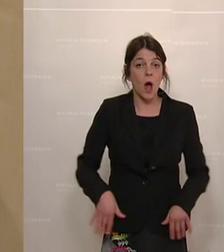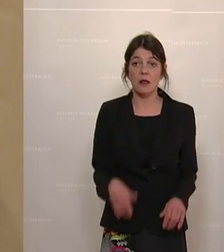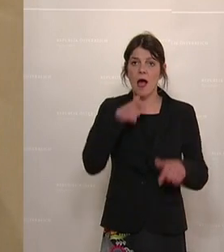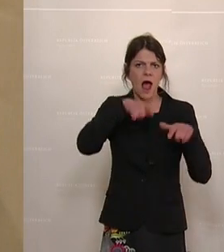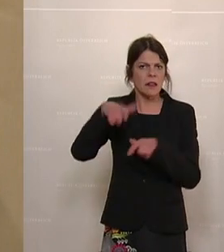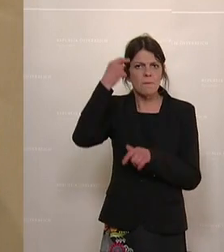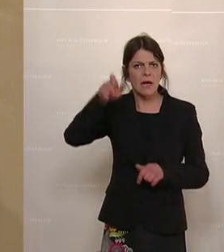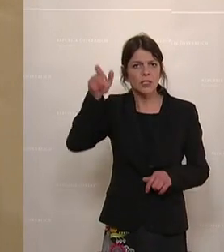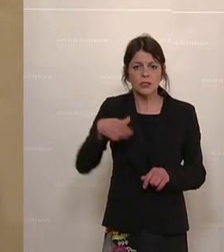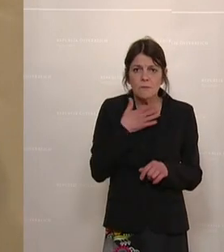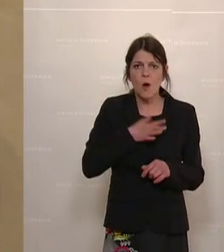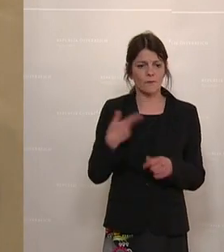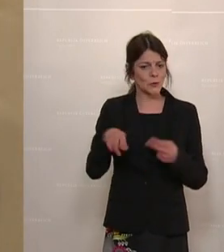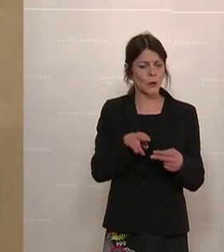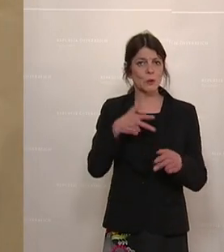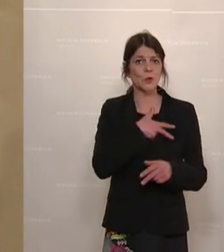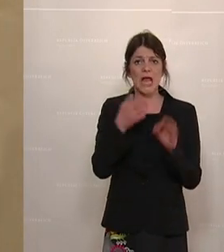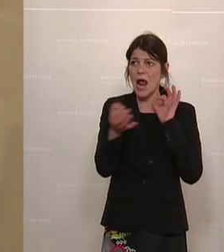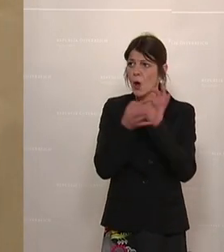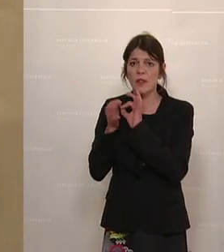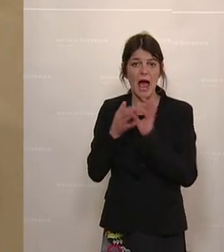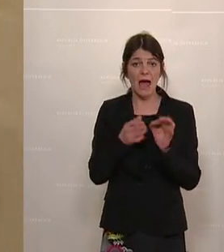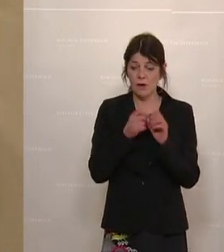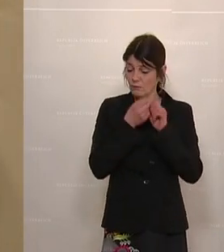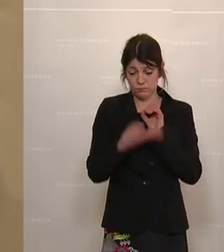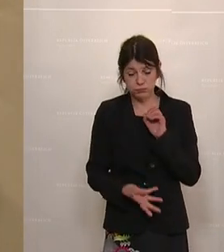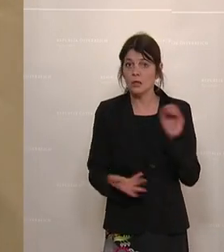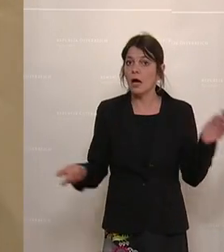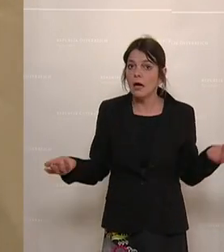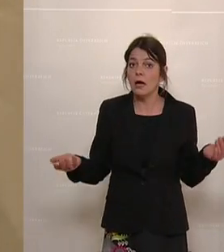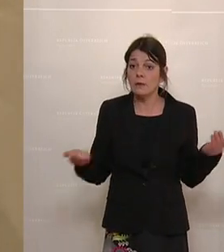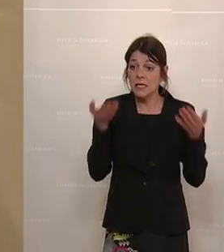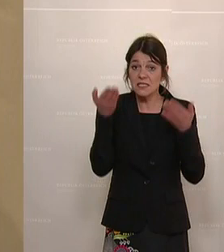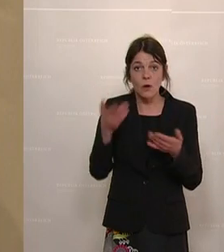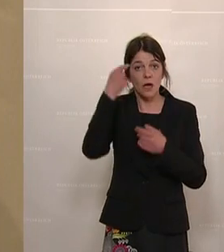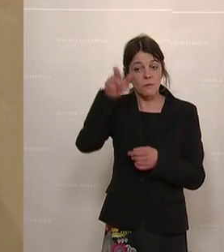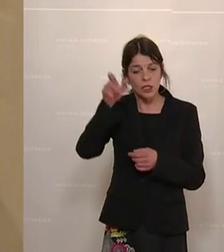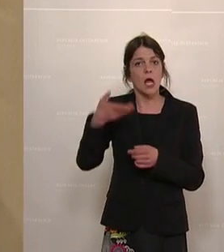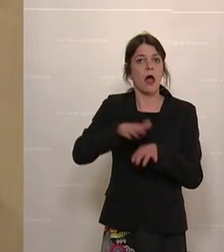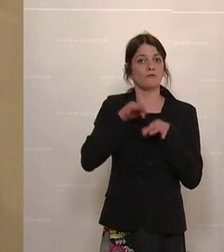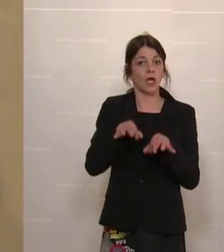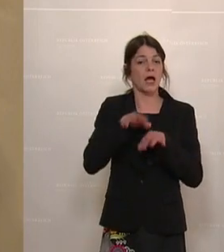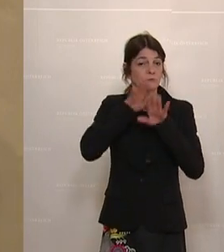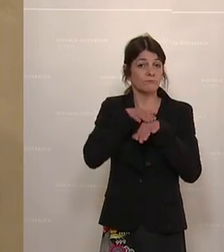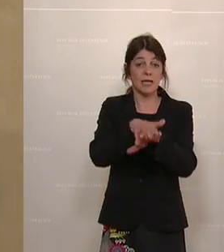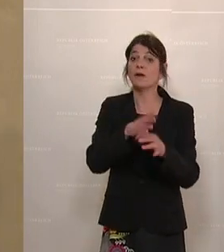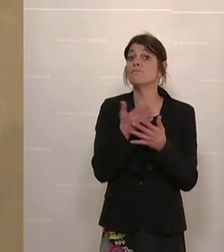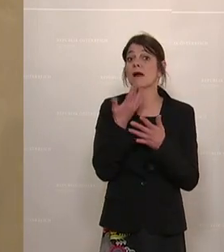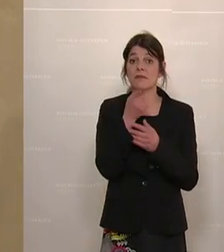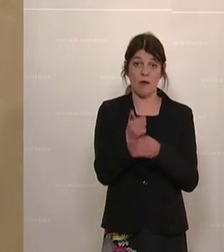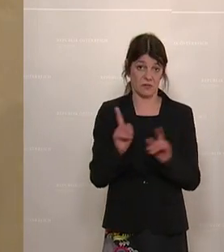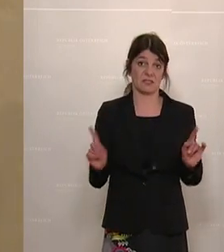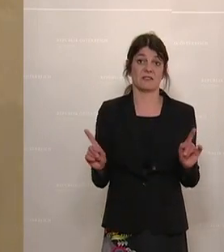ihre Sozialkontakte gerne wieder hätten und vieles, vieles mehr, dass solche Menschen auf die Straße gehen und zwar mittlerweile zigtausende.